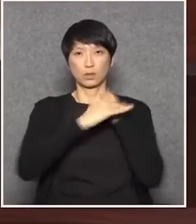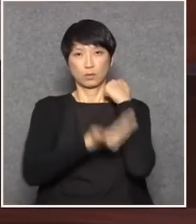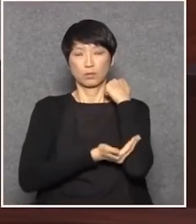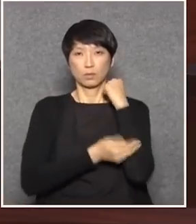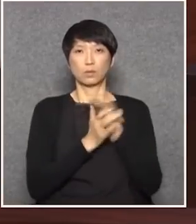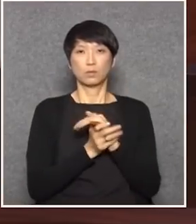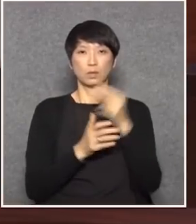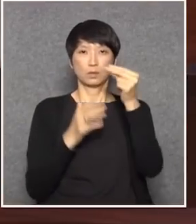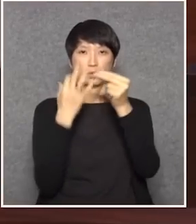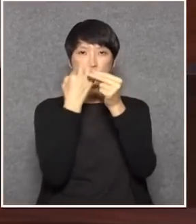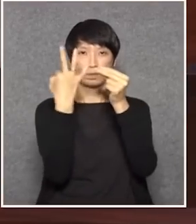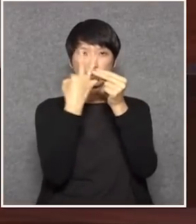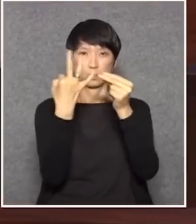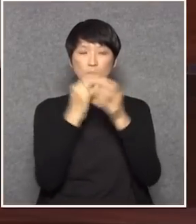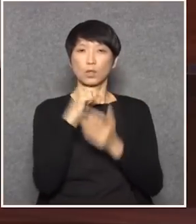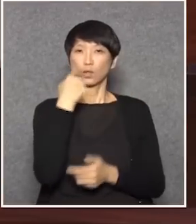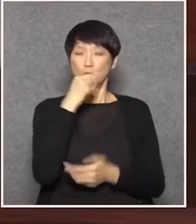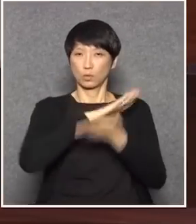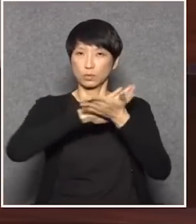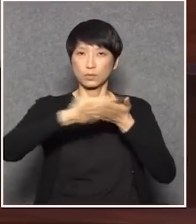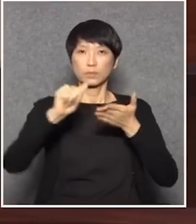七十三條,講得很清楚